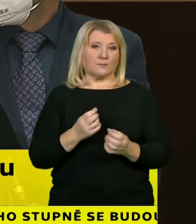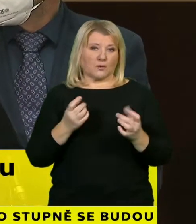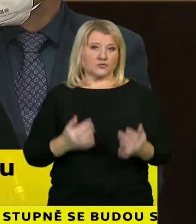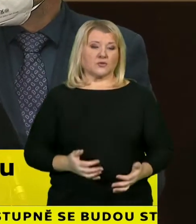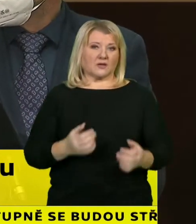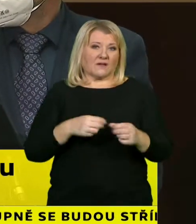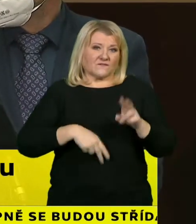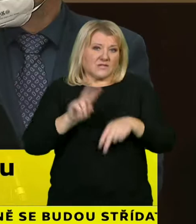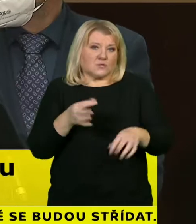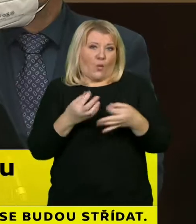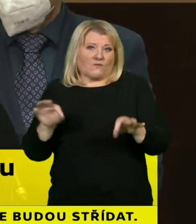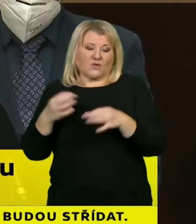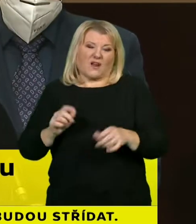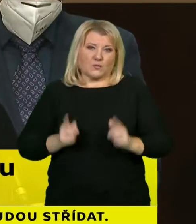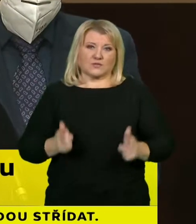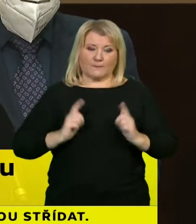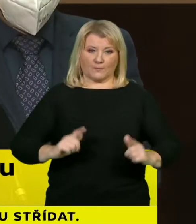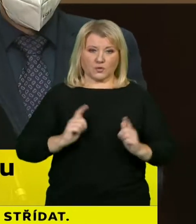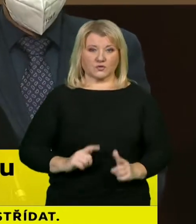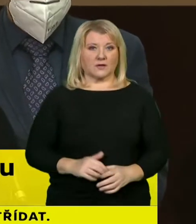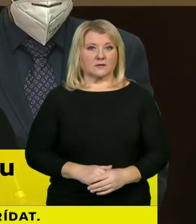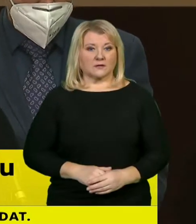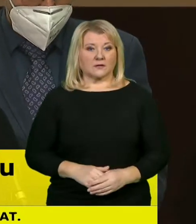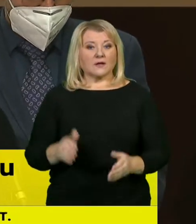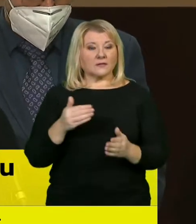Ale to si musíme ještě počkat. Děkuji, další dotaz.